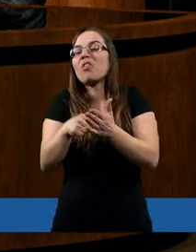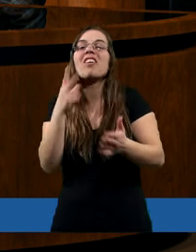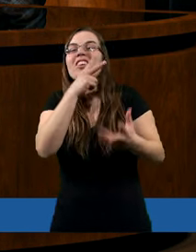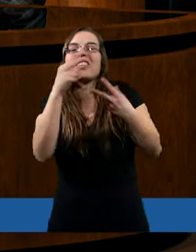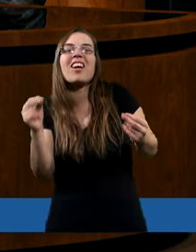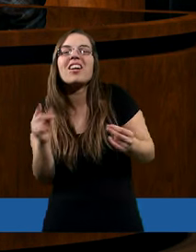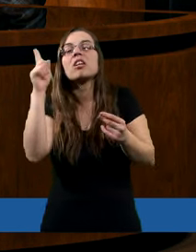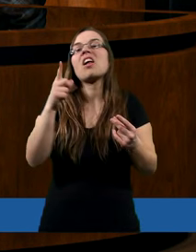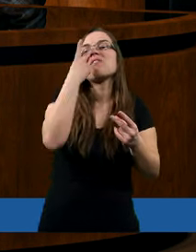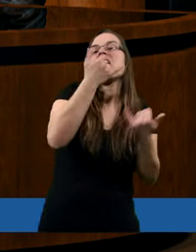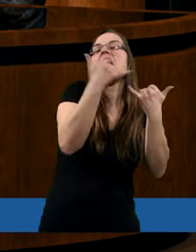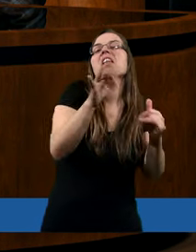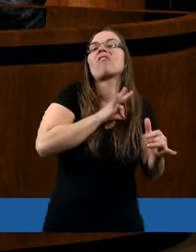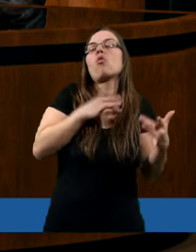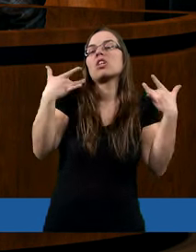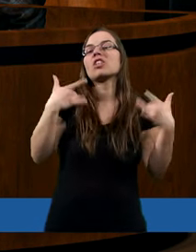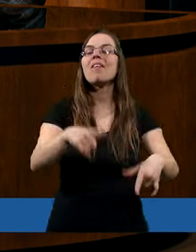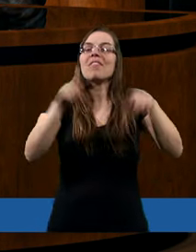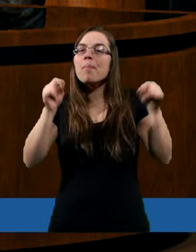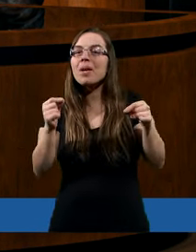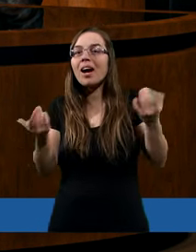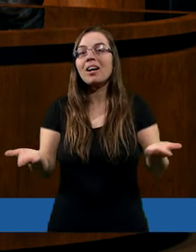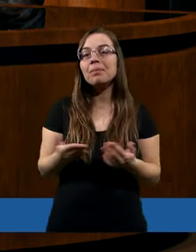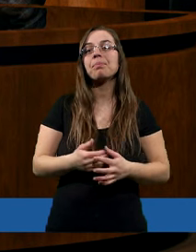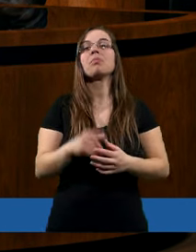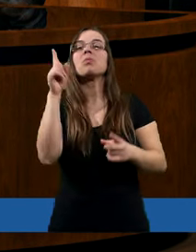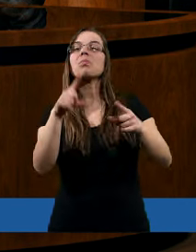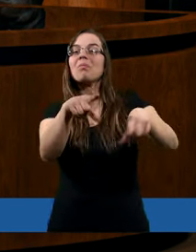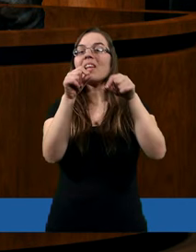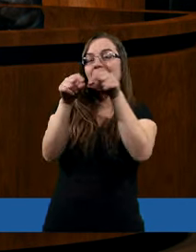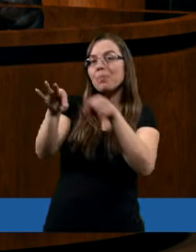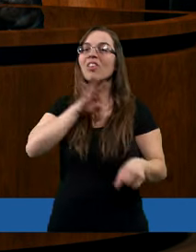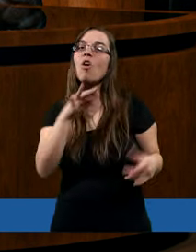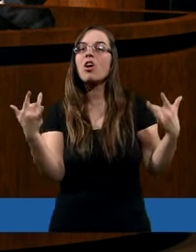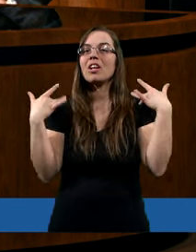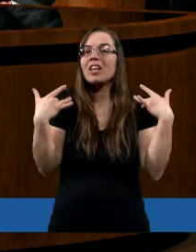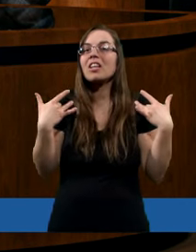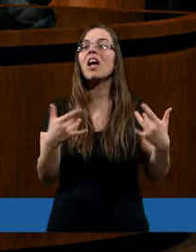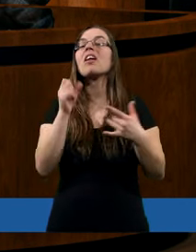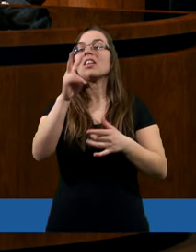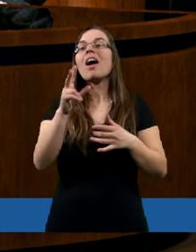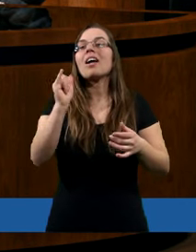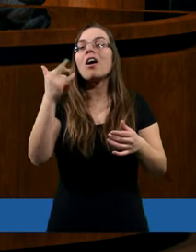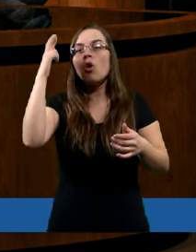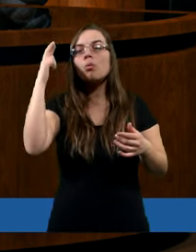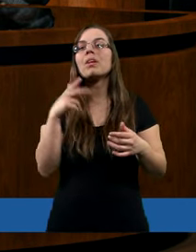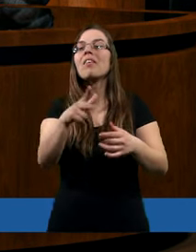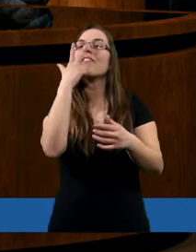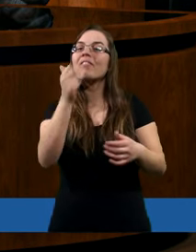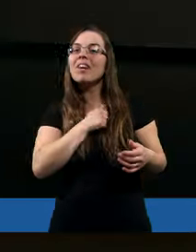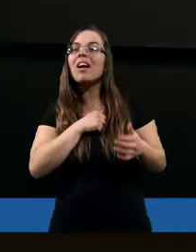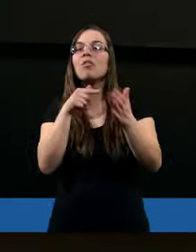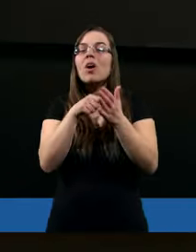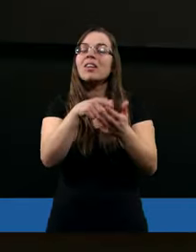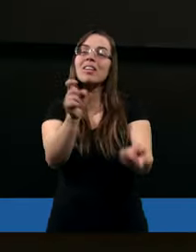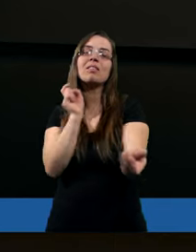widzę inaczej swoje życie. I właśnie wtedy, kiedy ja mówię, że ja widzę inaczej swoje życie, wyraźnie właśnie, tak ja rozumiem, prawda? Że wtedy wyraźnie właśnie